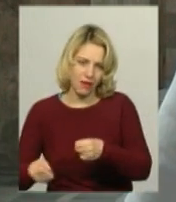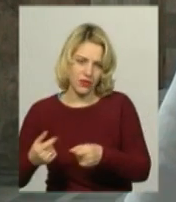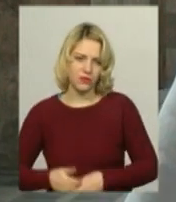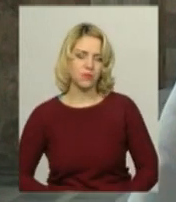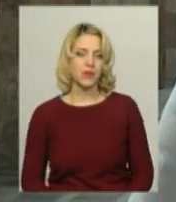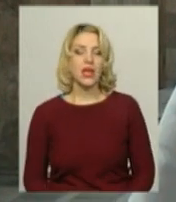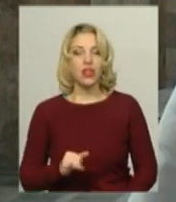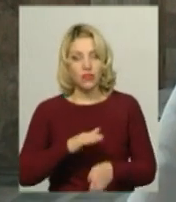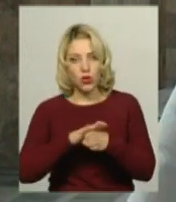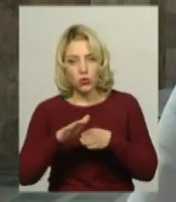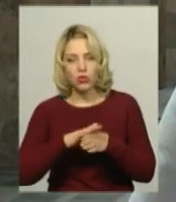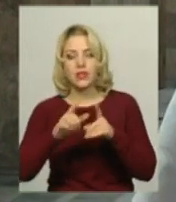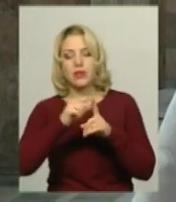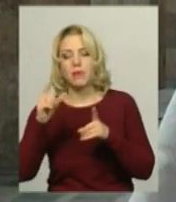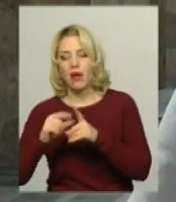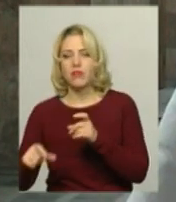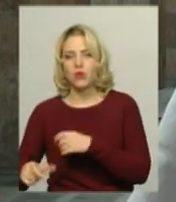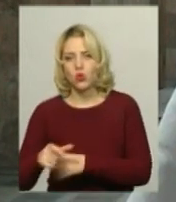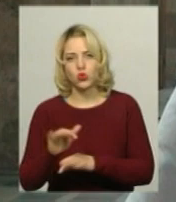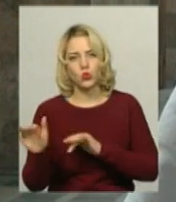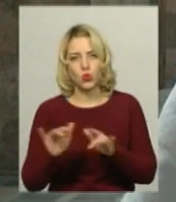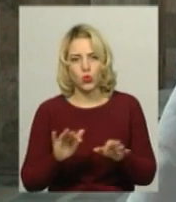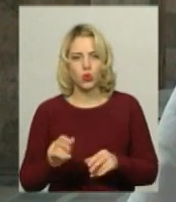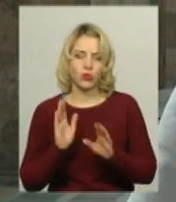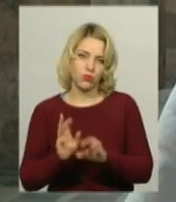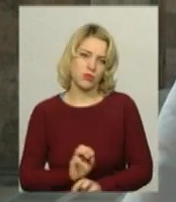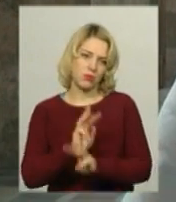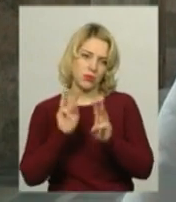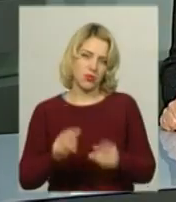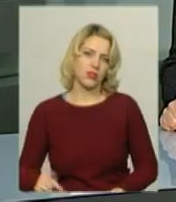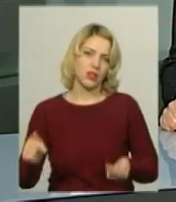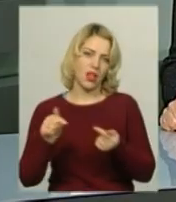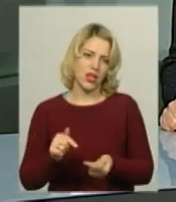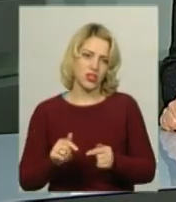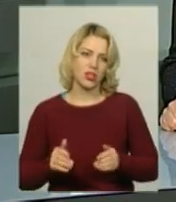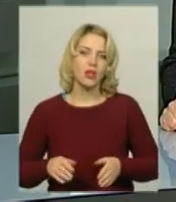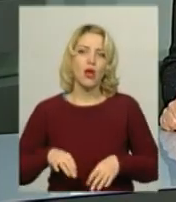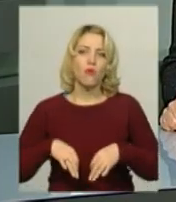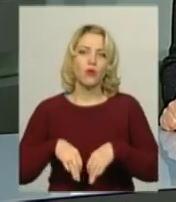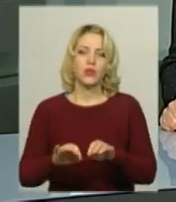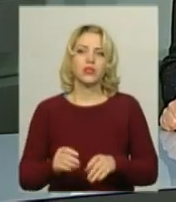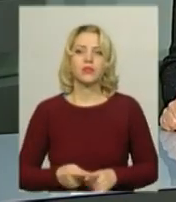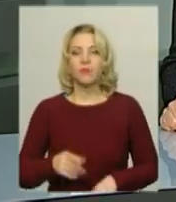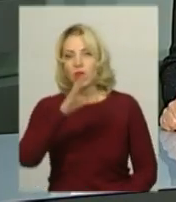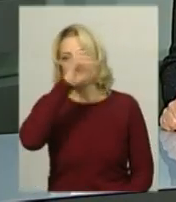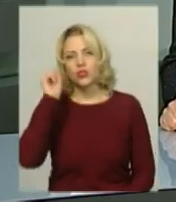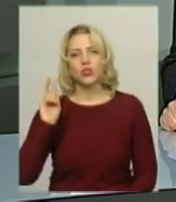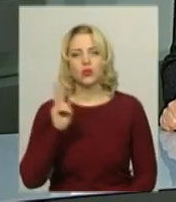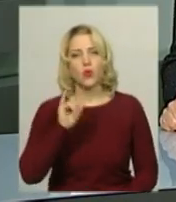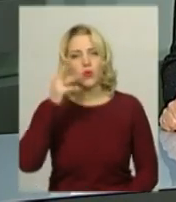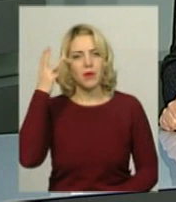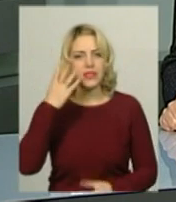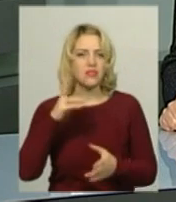руху. А ми в свою чергу будемо забезпечувати належні умови проїзду. Нічні тролейбуси у Хмельницькому